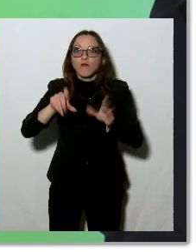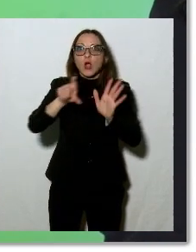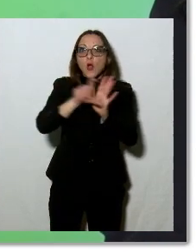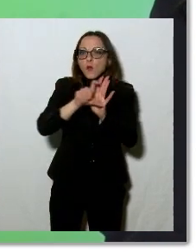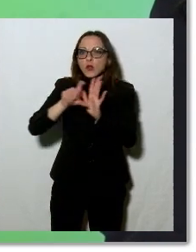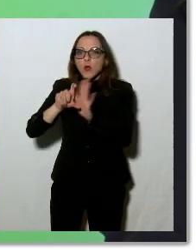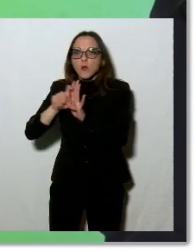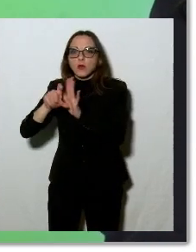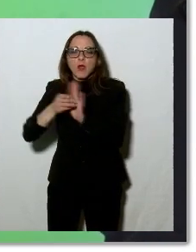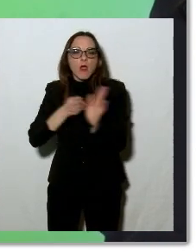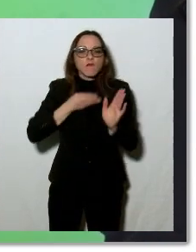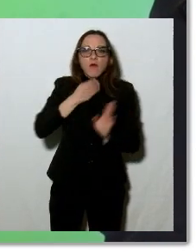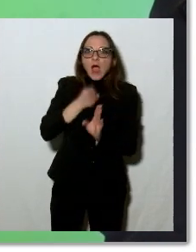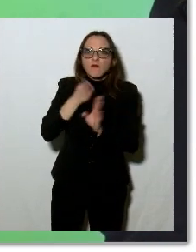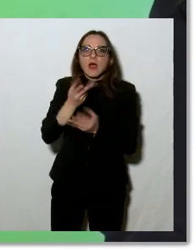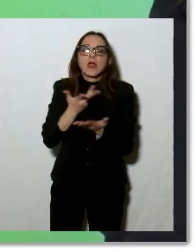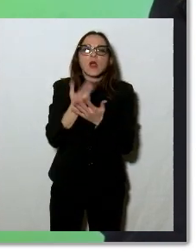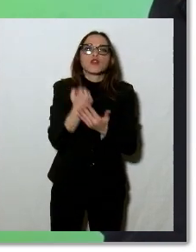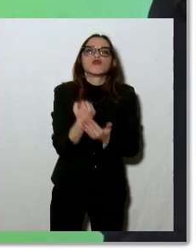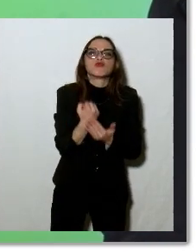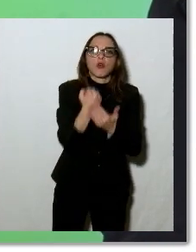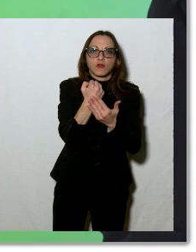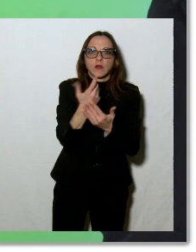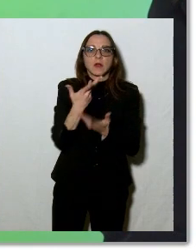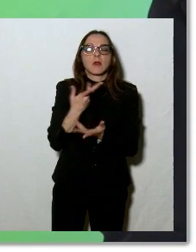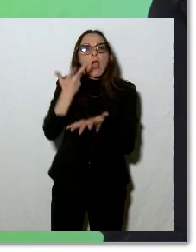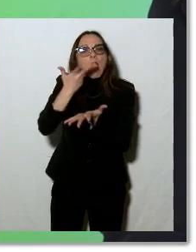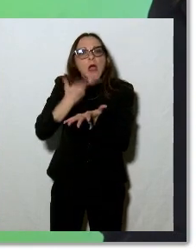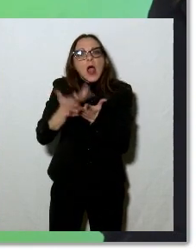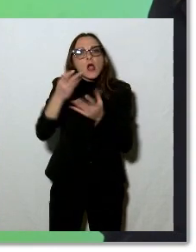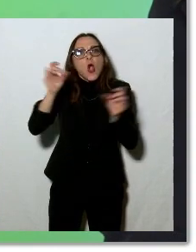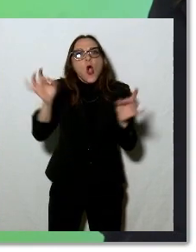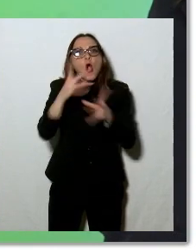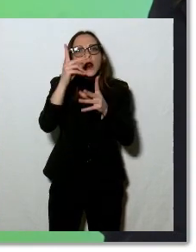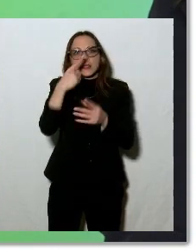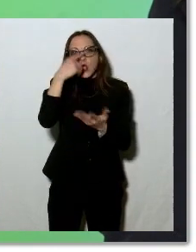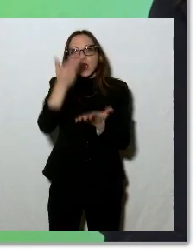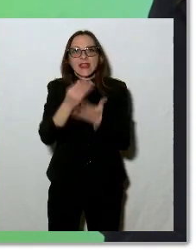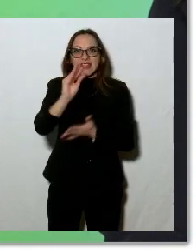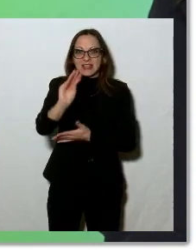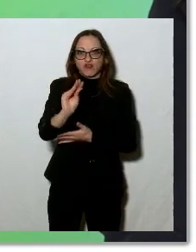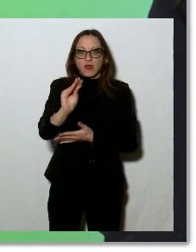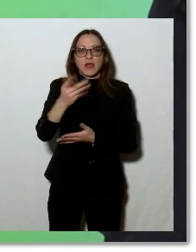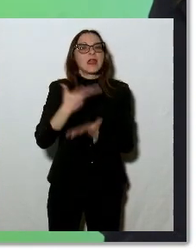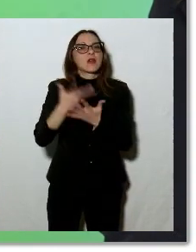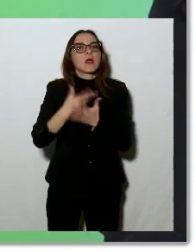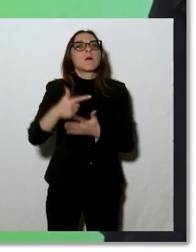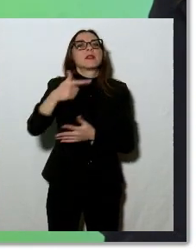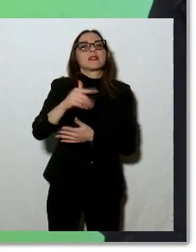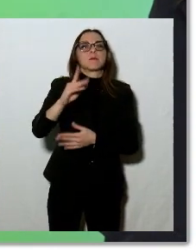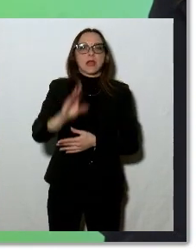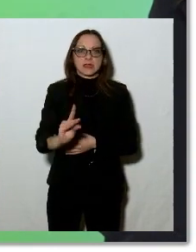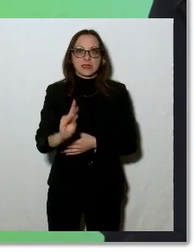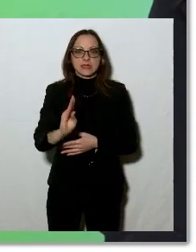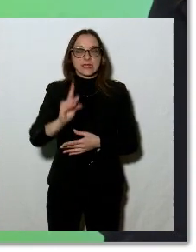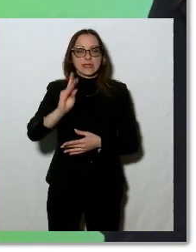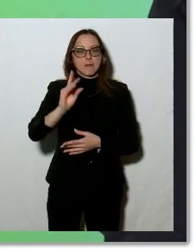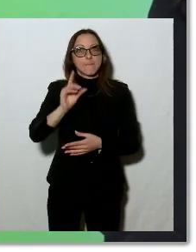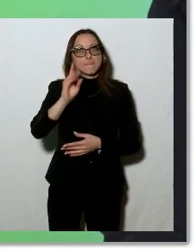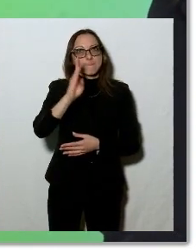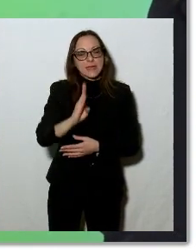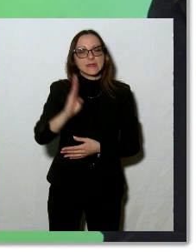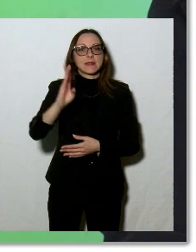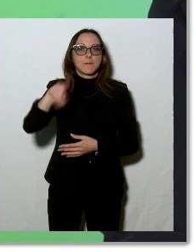dove raccontiamo di sostenibilità, di opportunità per i giovani, di best practice. Perché credo che sia molto importante